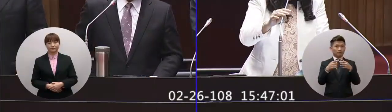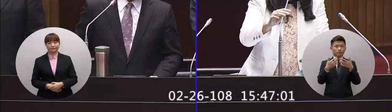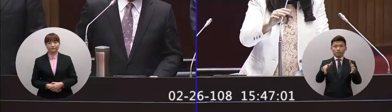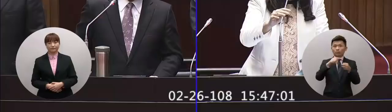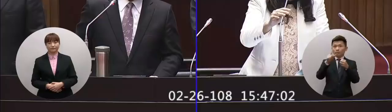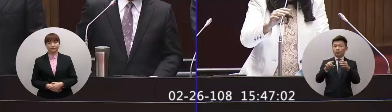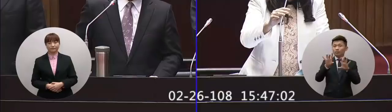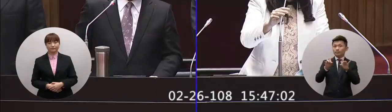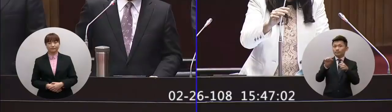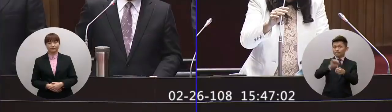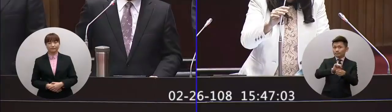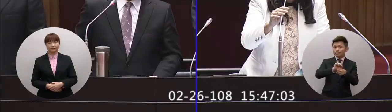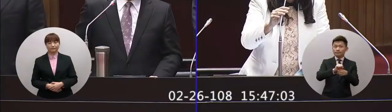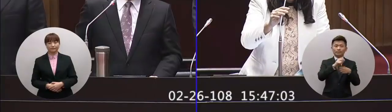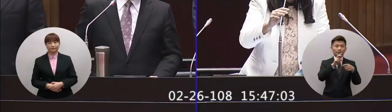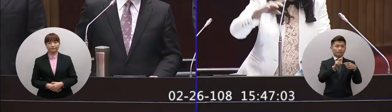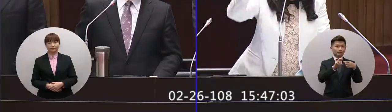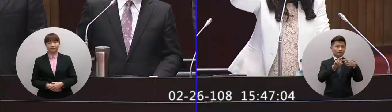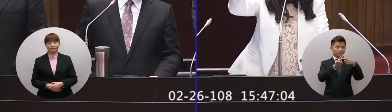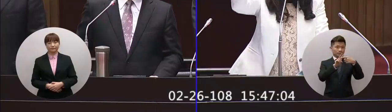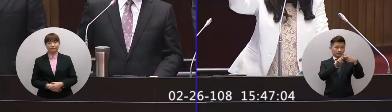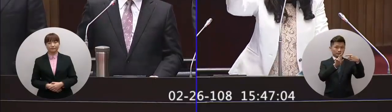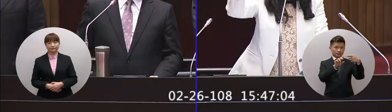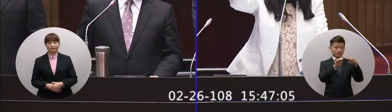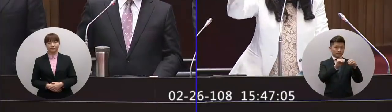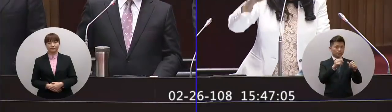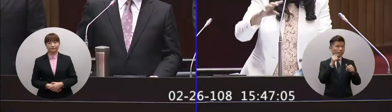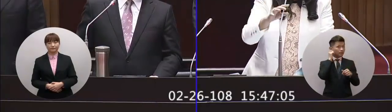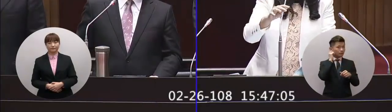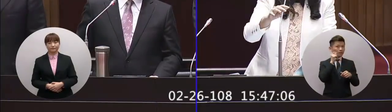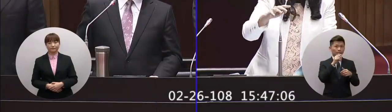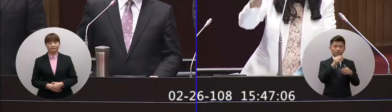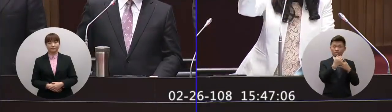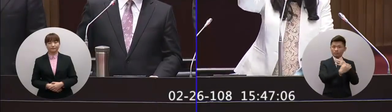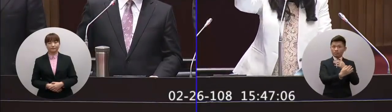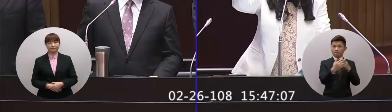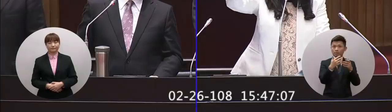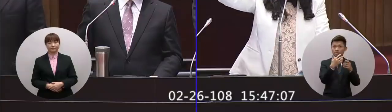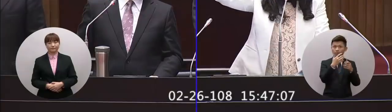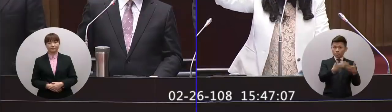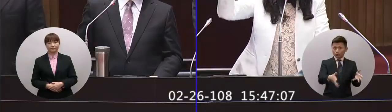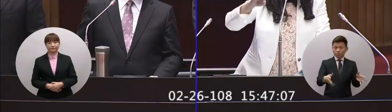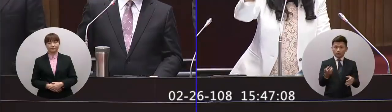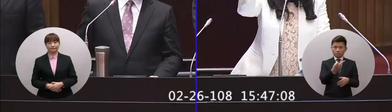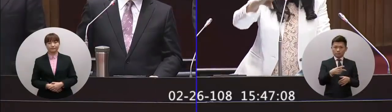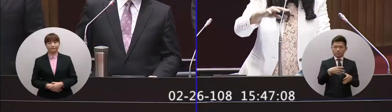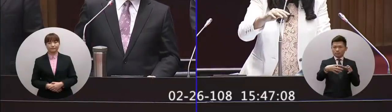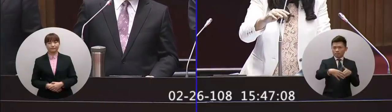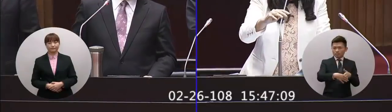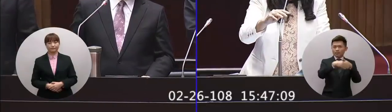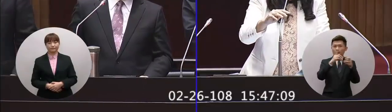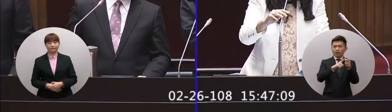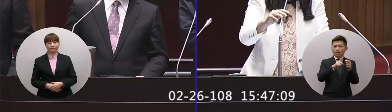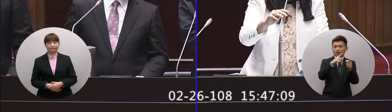尼加跟薩爾瓦多跟我們建交多長你們知道嗎77年也斷交好吧第二部分這是外交第二